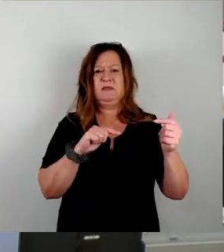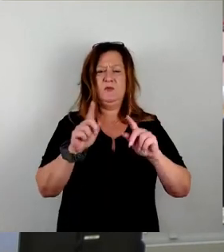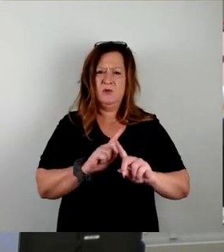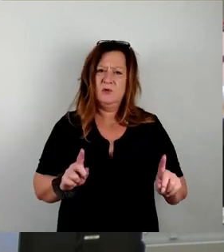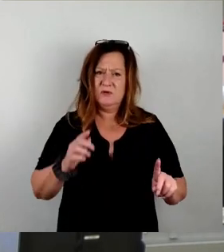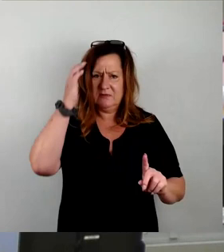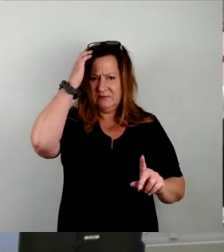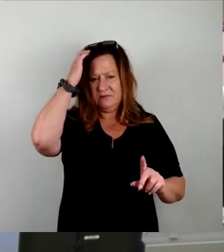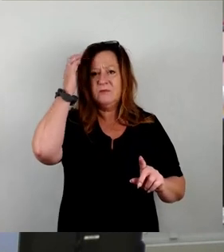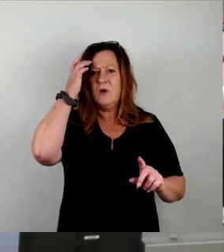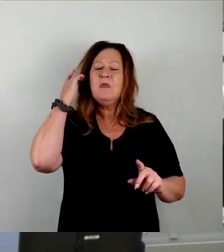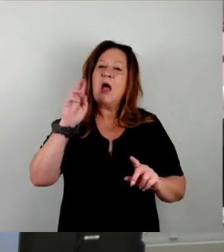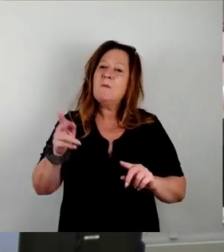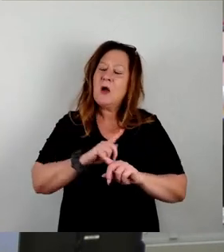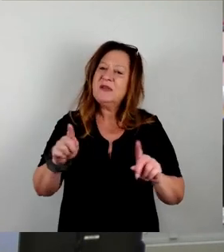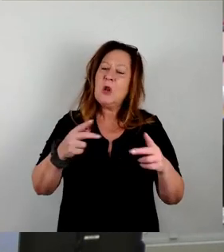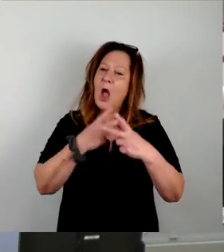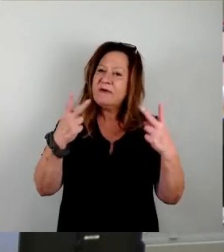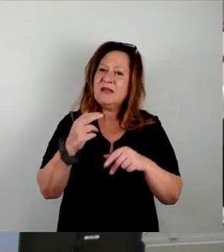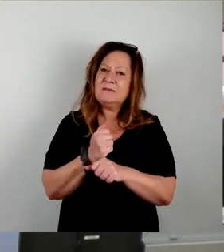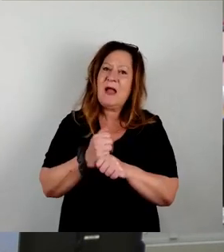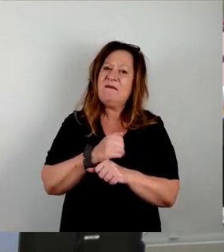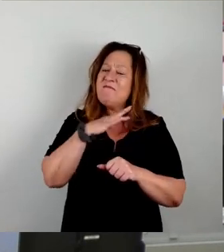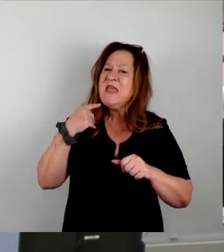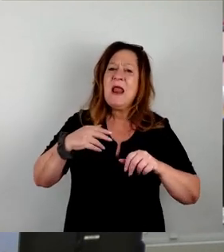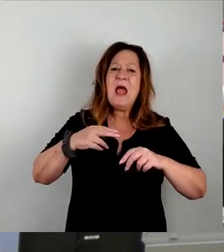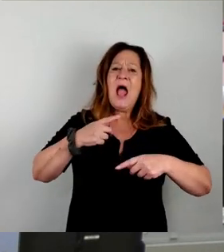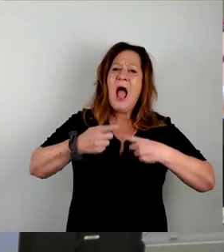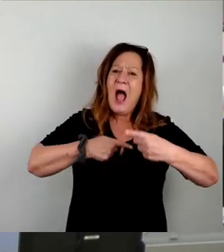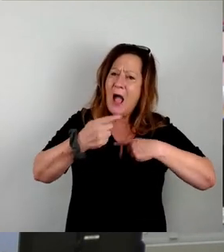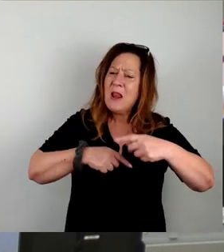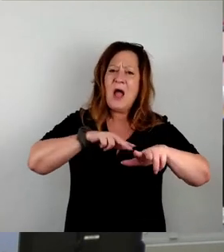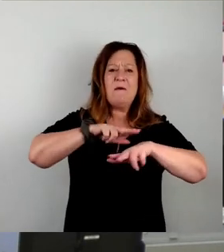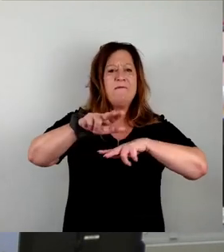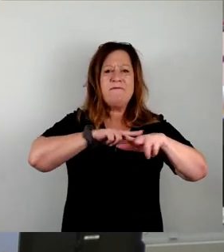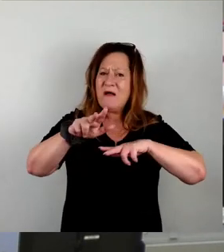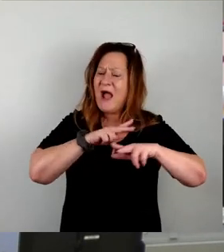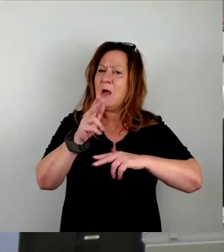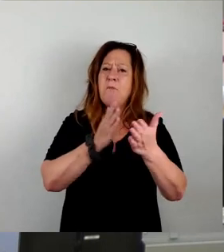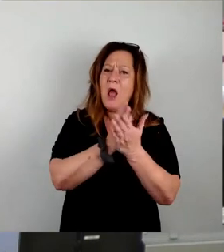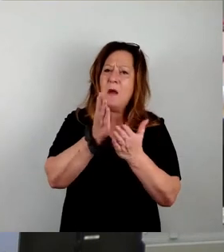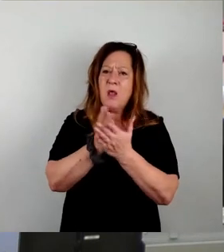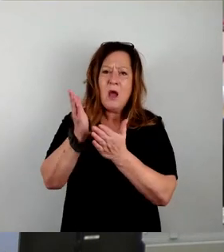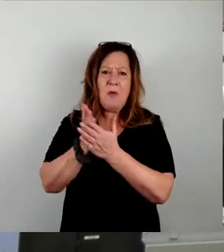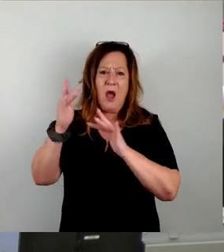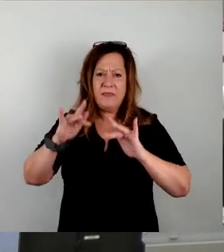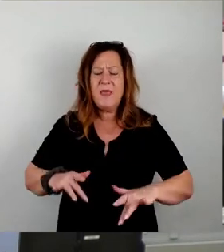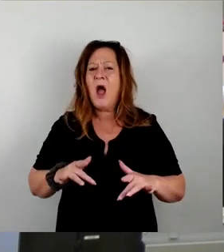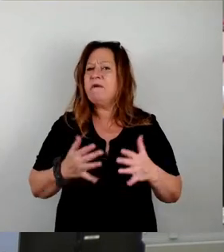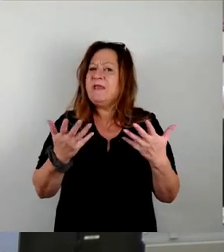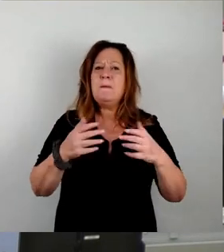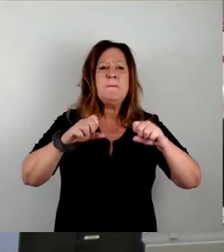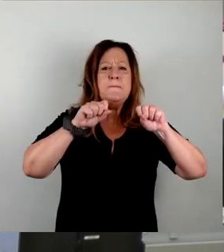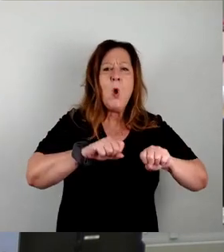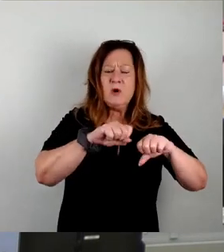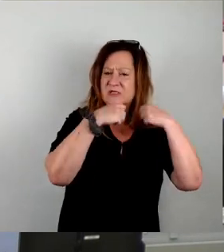öffentlich gemacht worden, eine Vielzahl in der Verwaltung von Plänen, die sich an möglichen Szenarien orientieren.